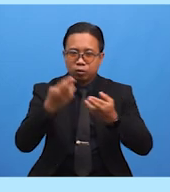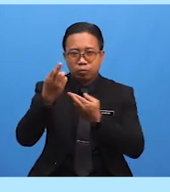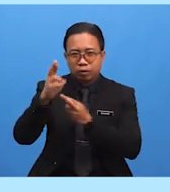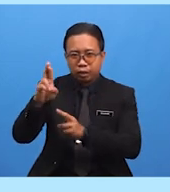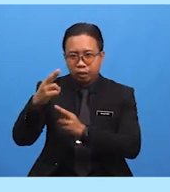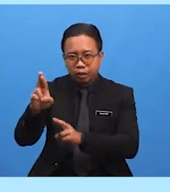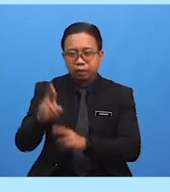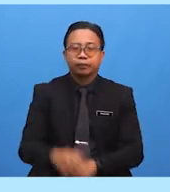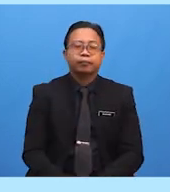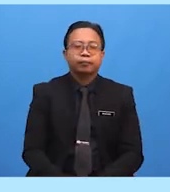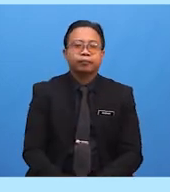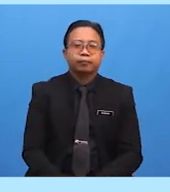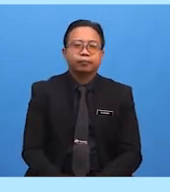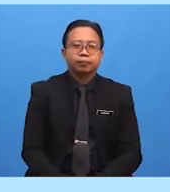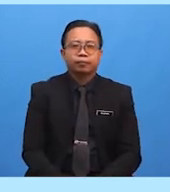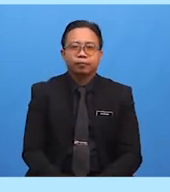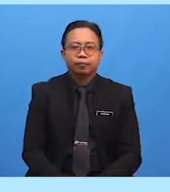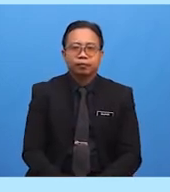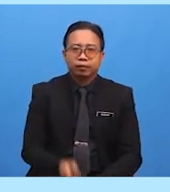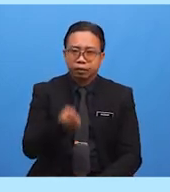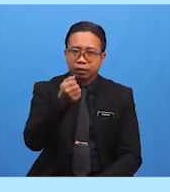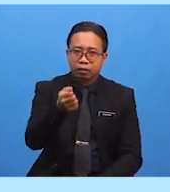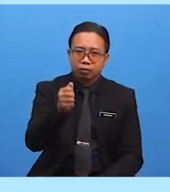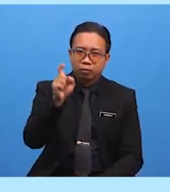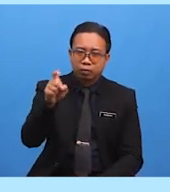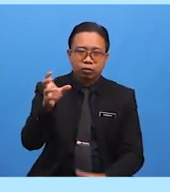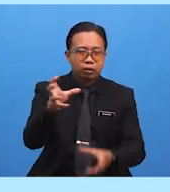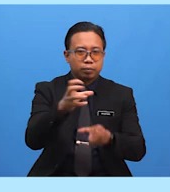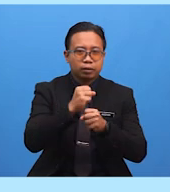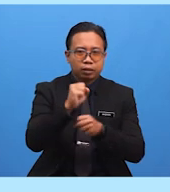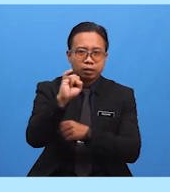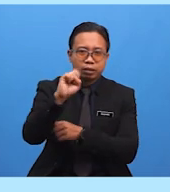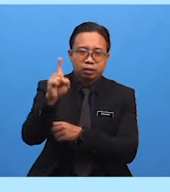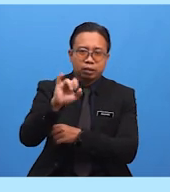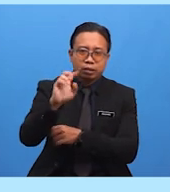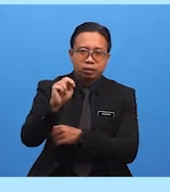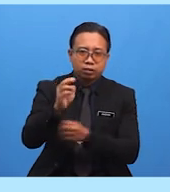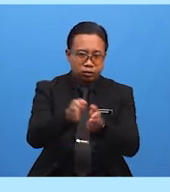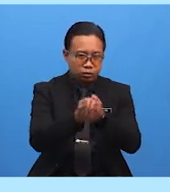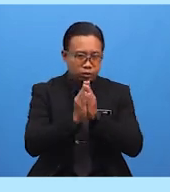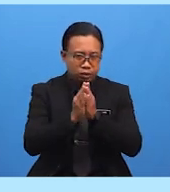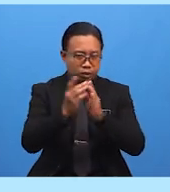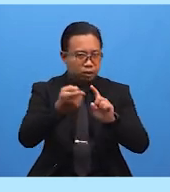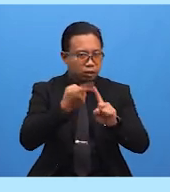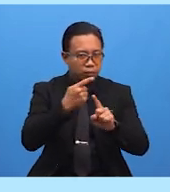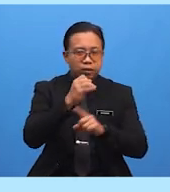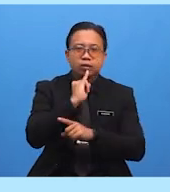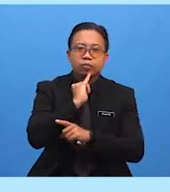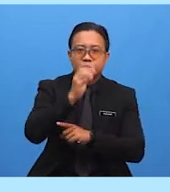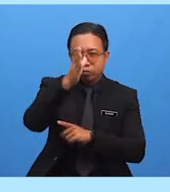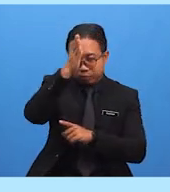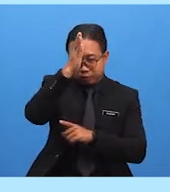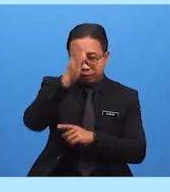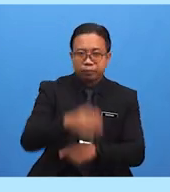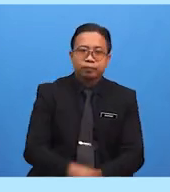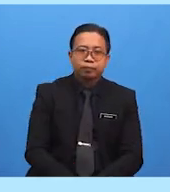Pertama Ialah Kamu Perlu Mendapatkan Keizinan Daripada Ibu